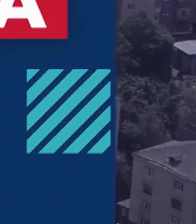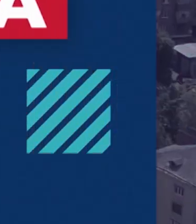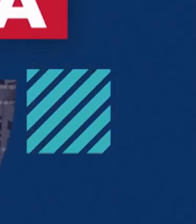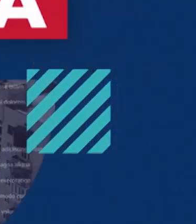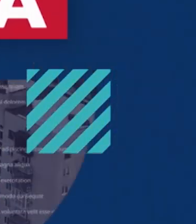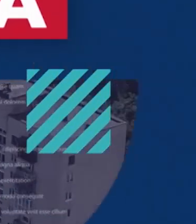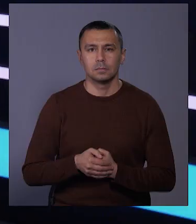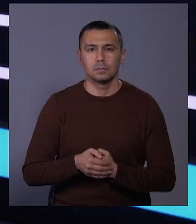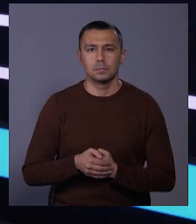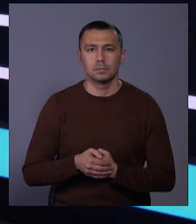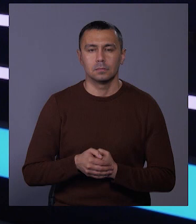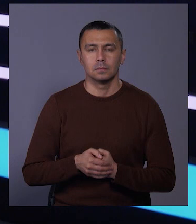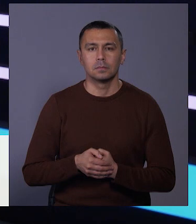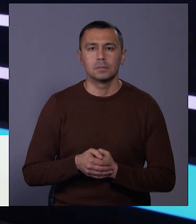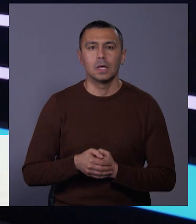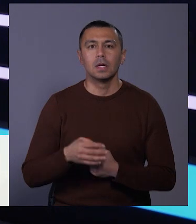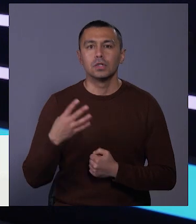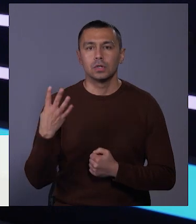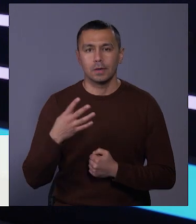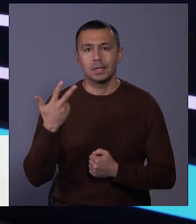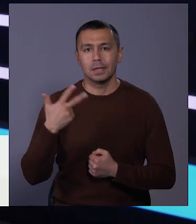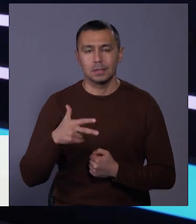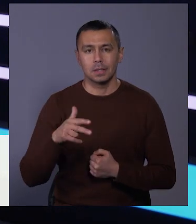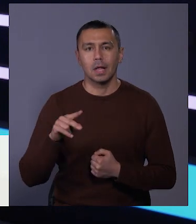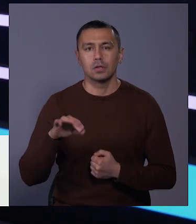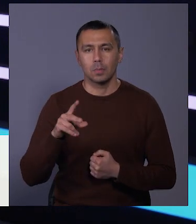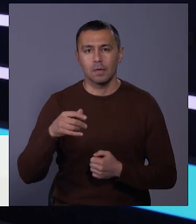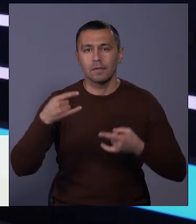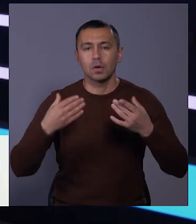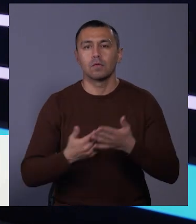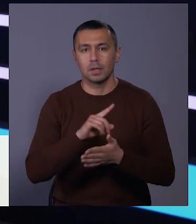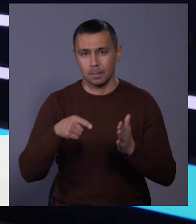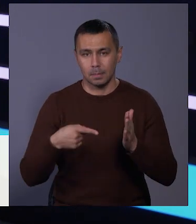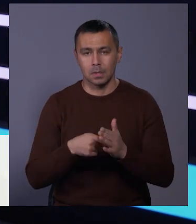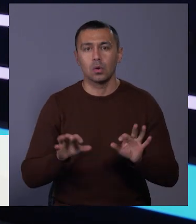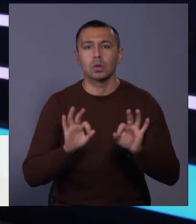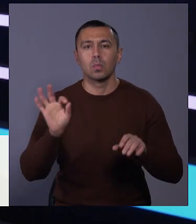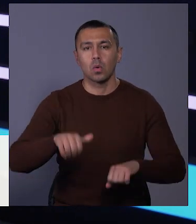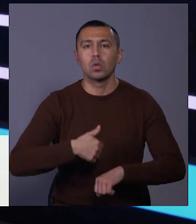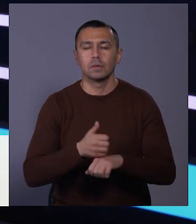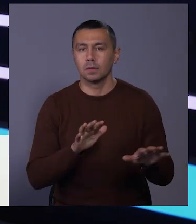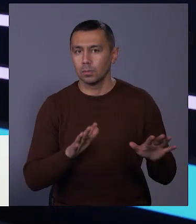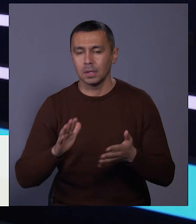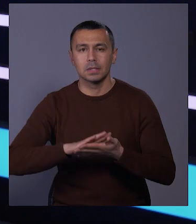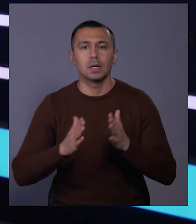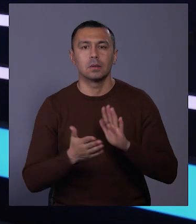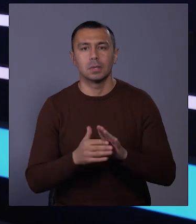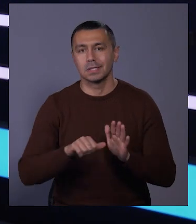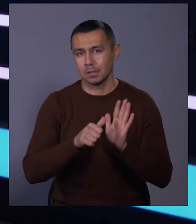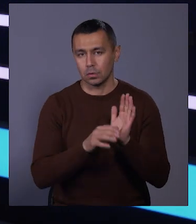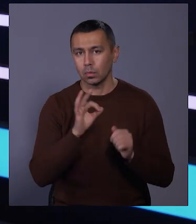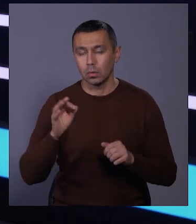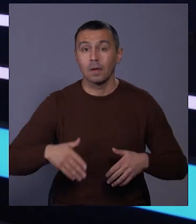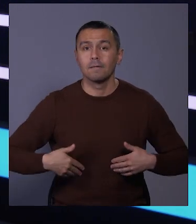Музика Четвер, 30 листопада, в ефірі новини міста. Розкажемо про головні події станом на 16